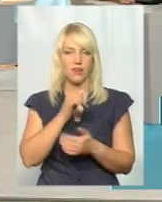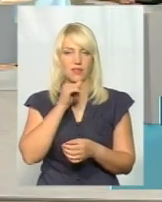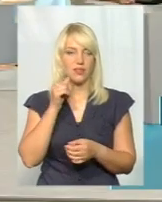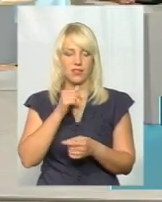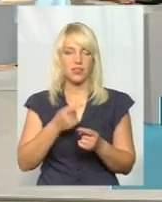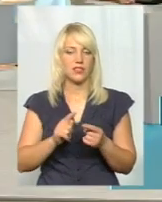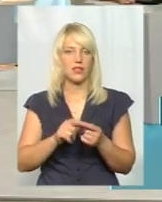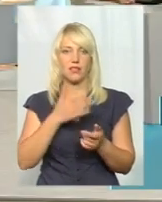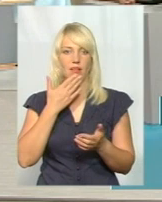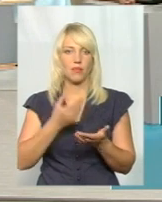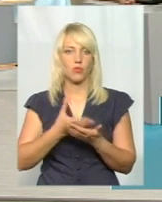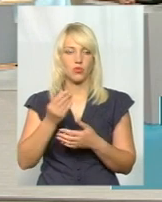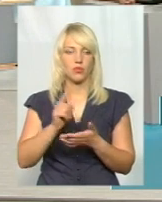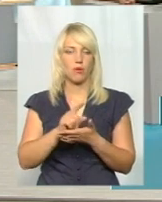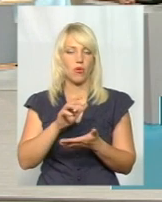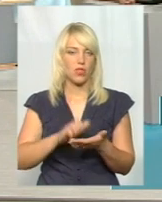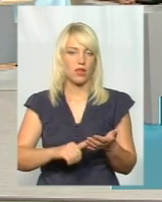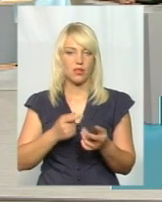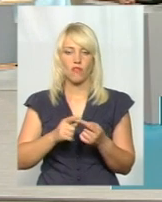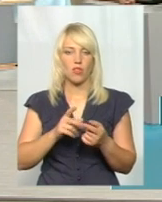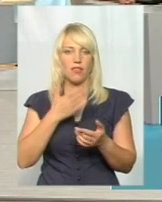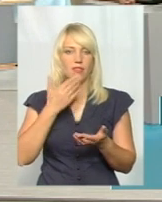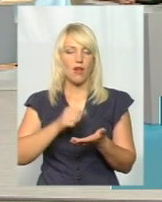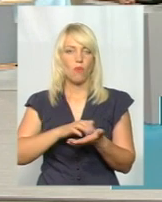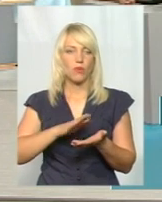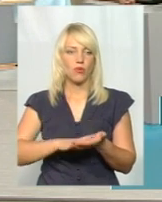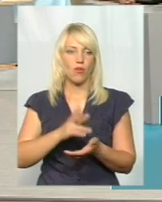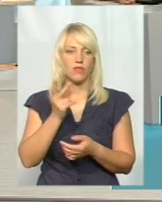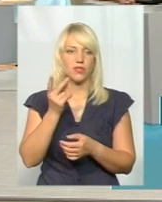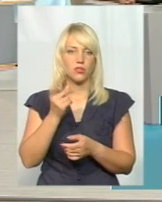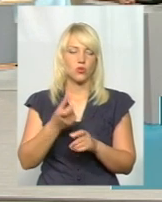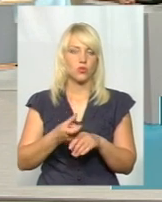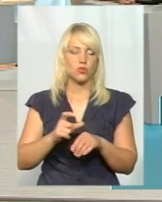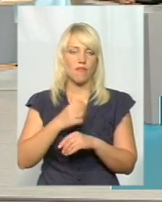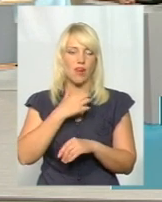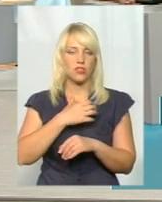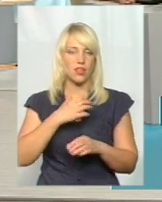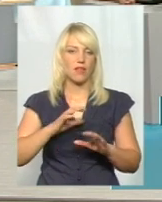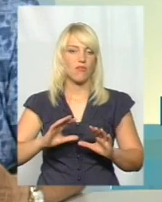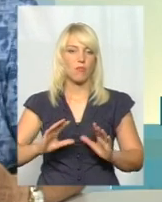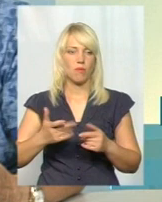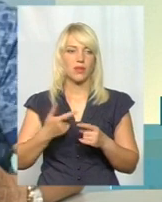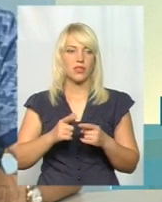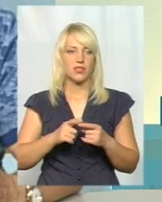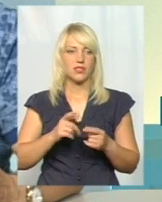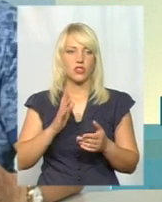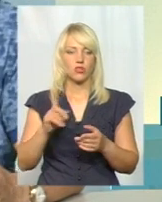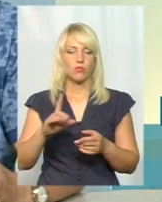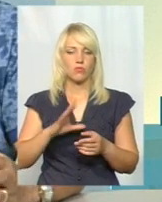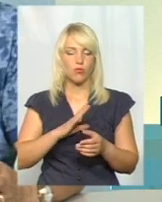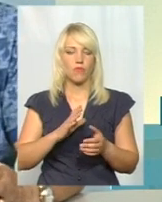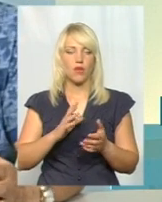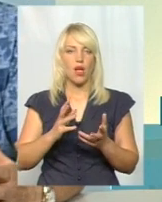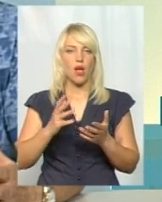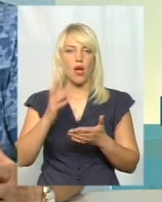не сплачуються податки, воно не обліковується. Друге, дуже-дуже важливий момент, це налагодити облік пільговиків,